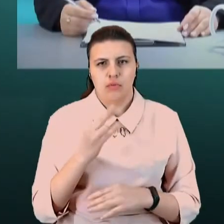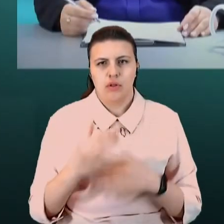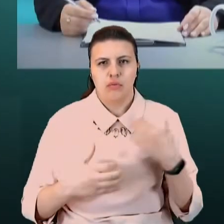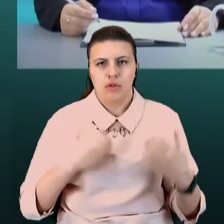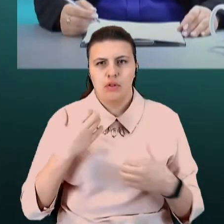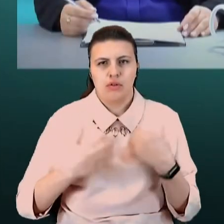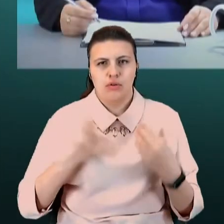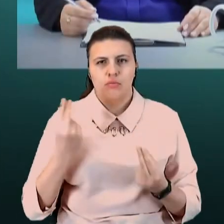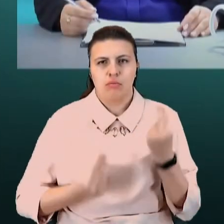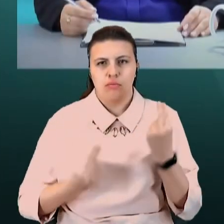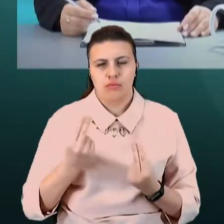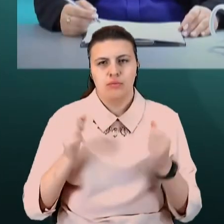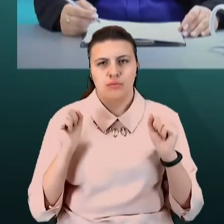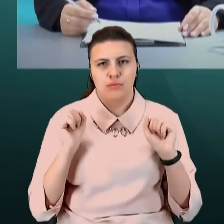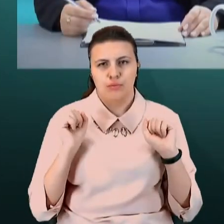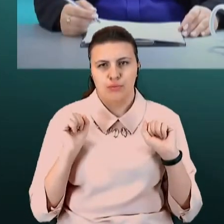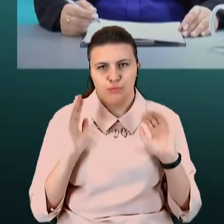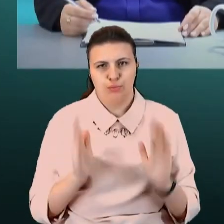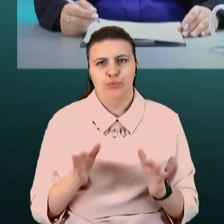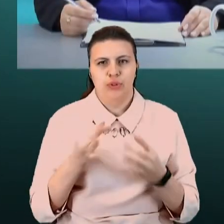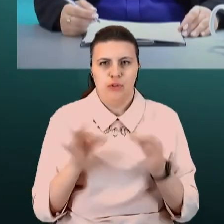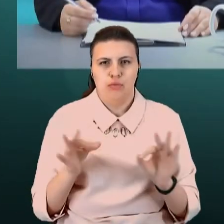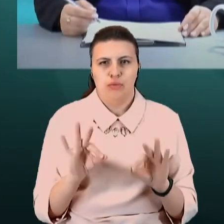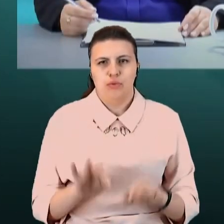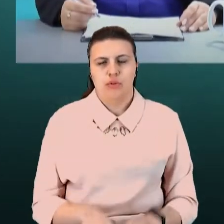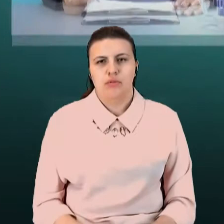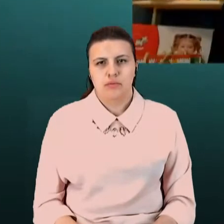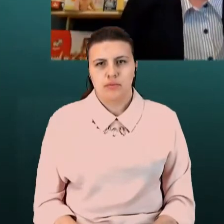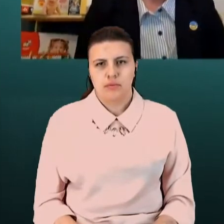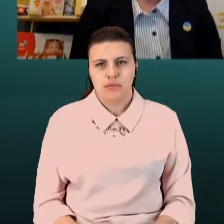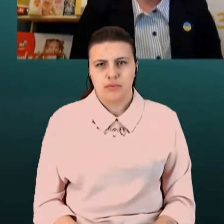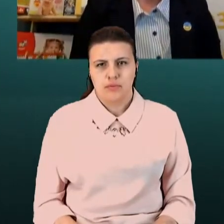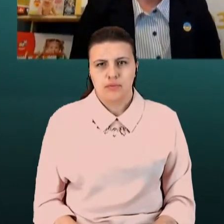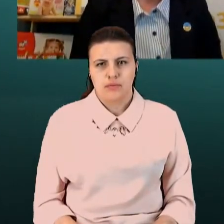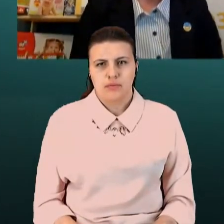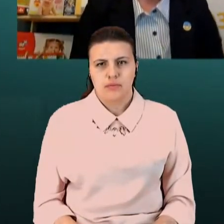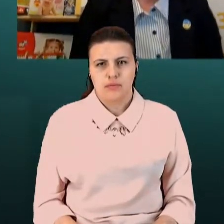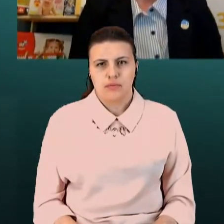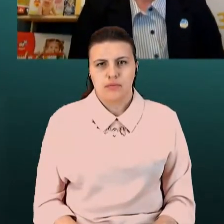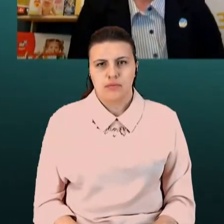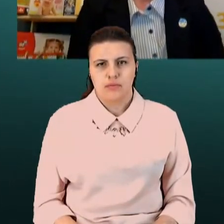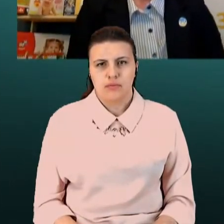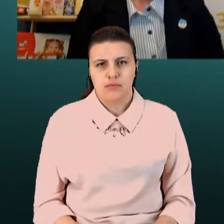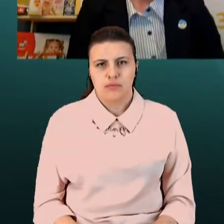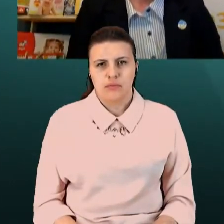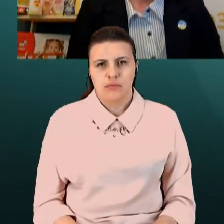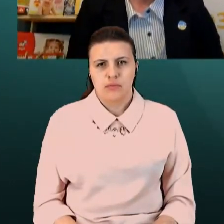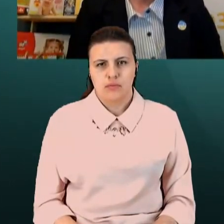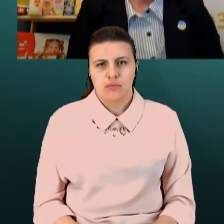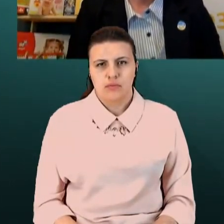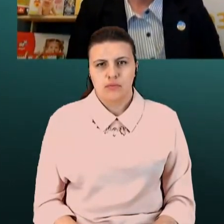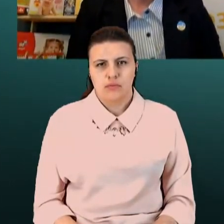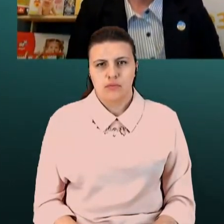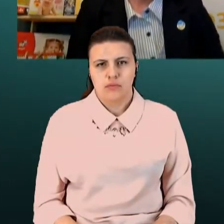якісь ризики. А з іншого, тримуючи такі-такі передальні підприємства, ми робимо свій власний внесок в той розвиток безпосередньо